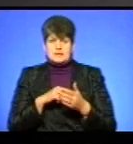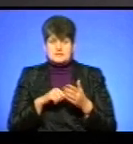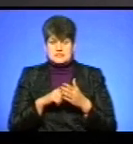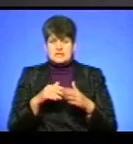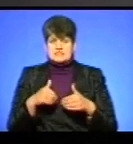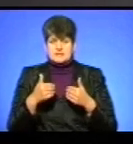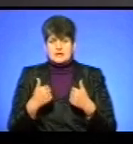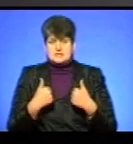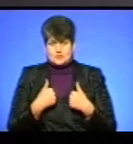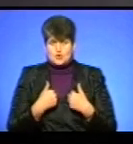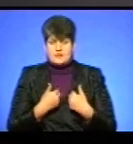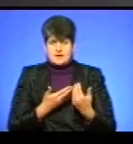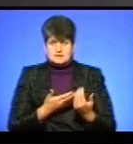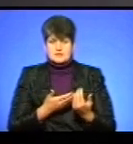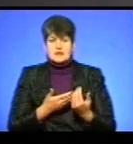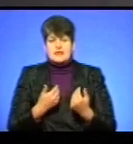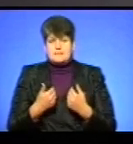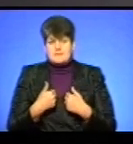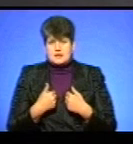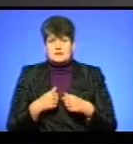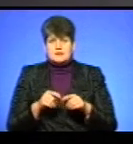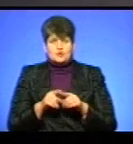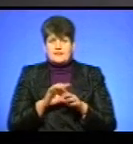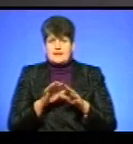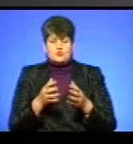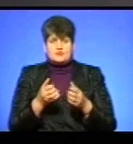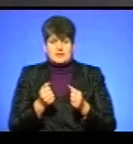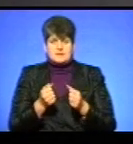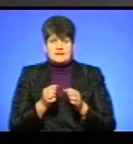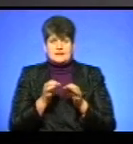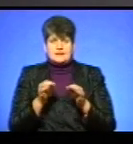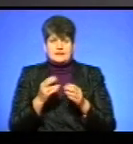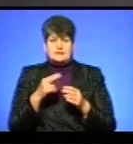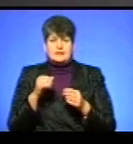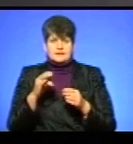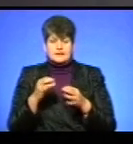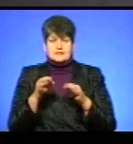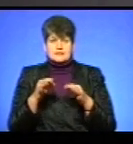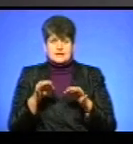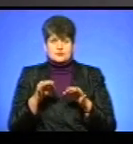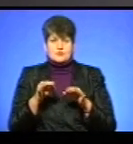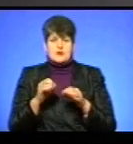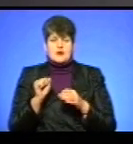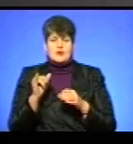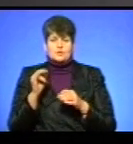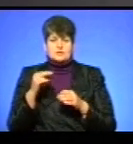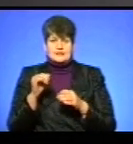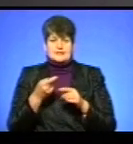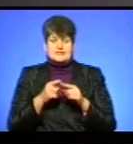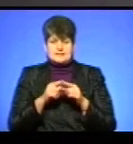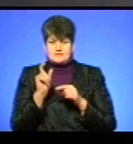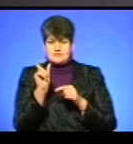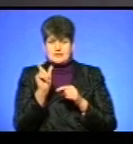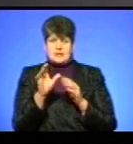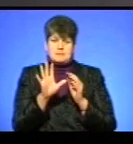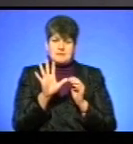зверталися до нас, і ми таки не отримали даних незалежного аудиту по тарифах. «Цей зазор між 5 і